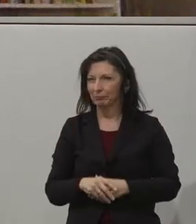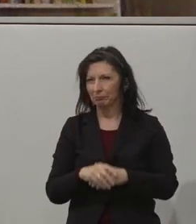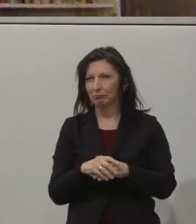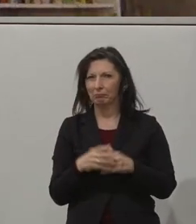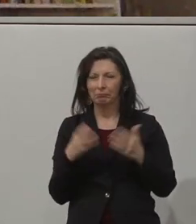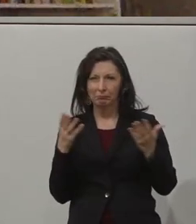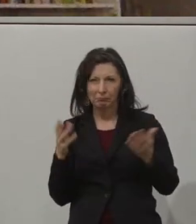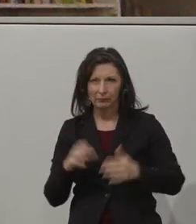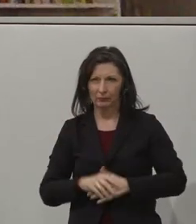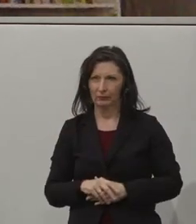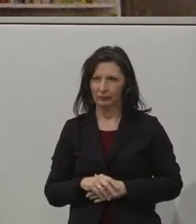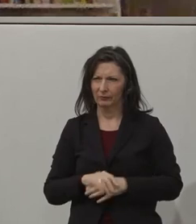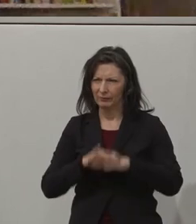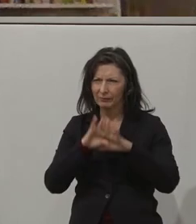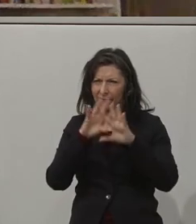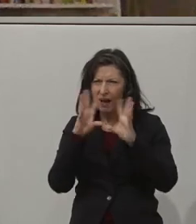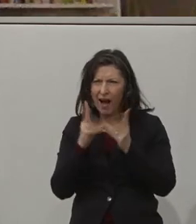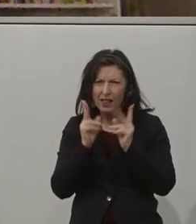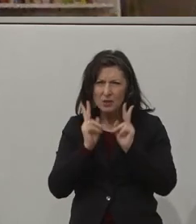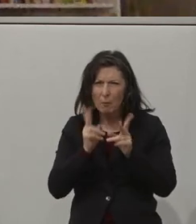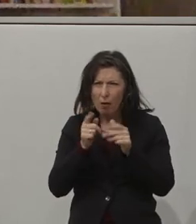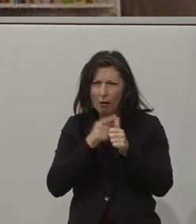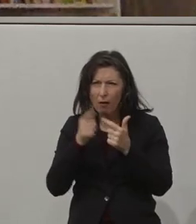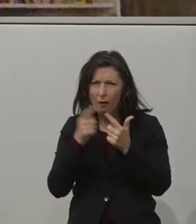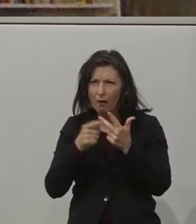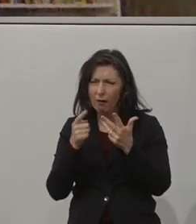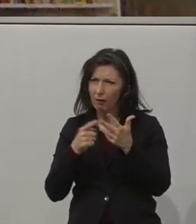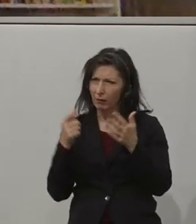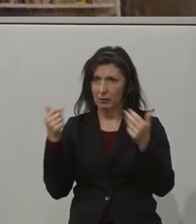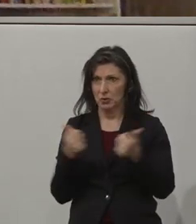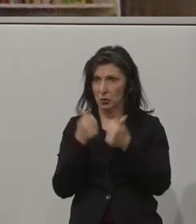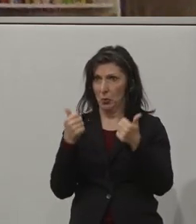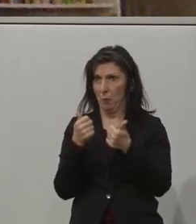dass alles möglich ist und dass wir zu Corona gehen.